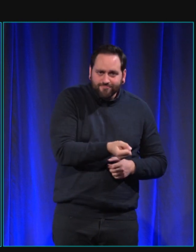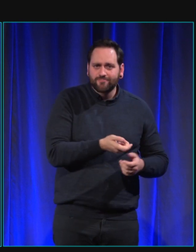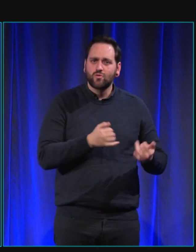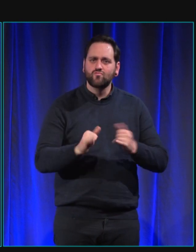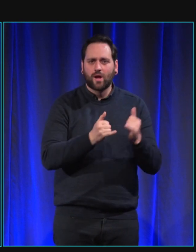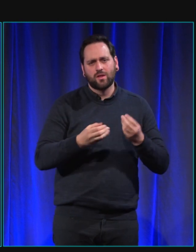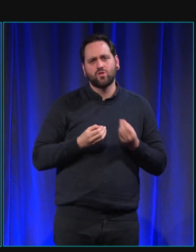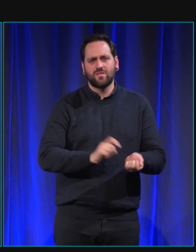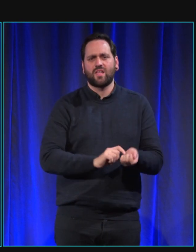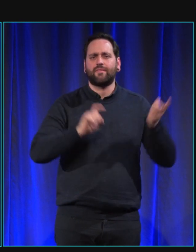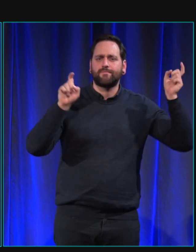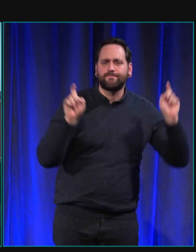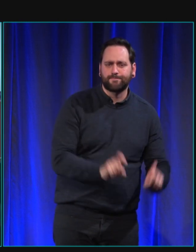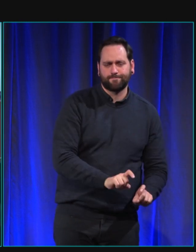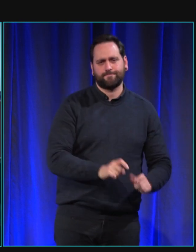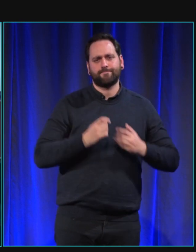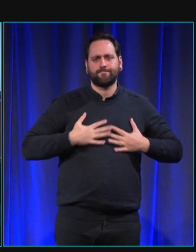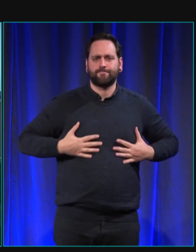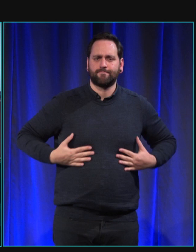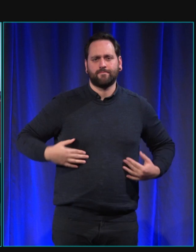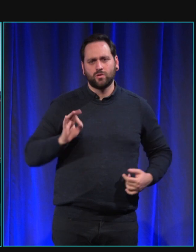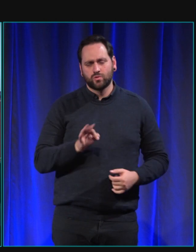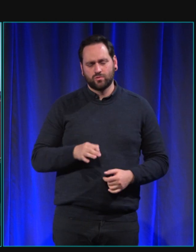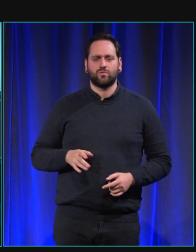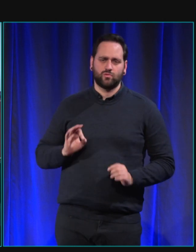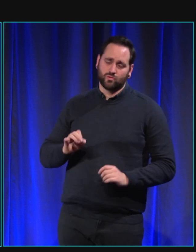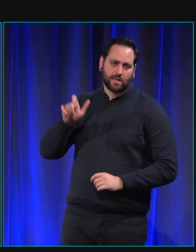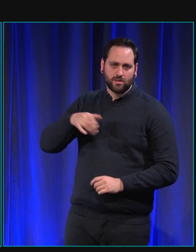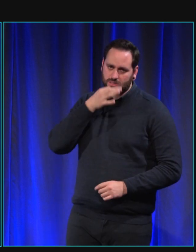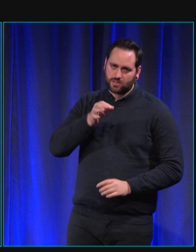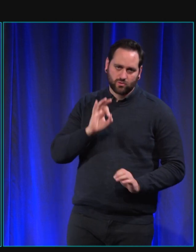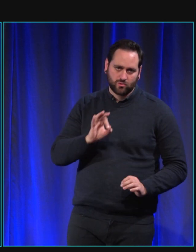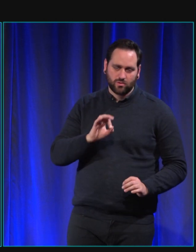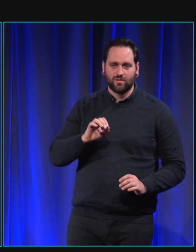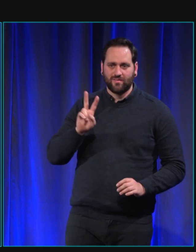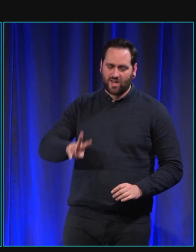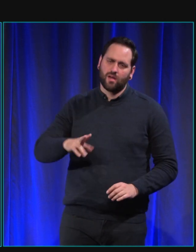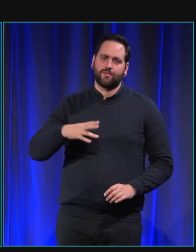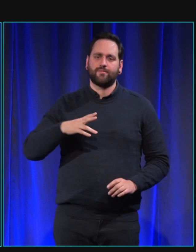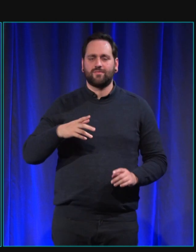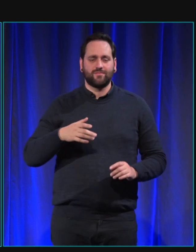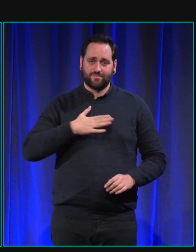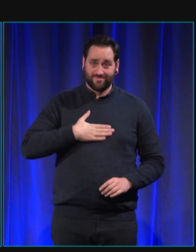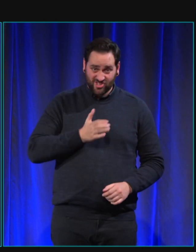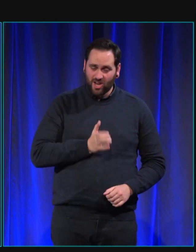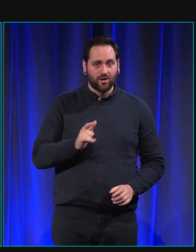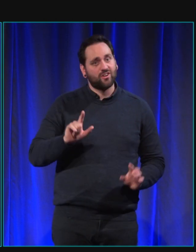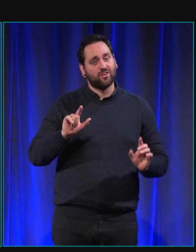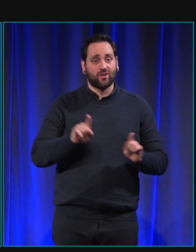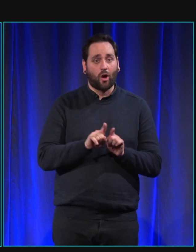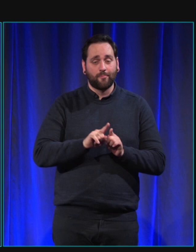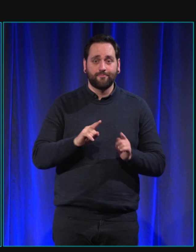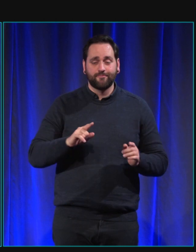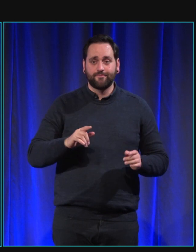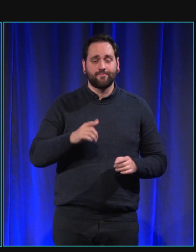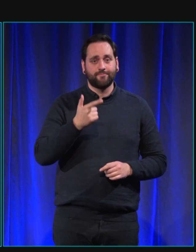disait madame comportementaliste tout à l'heure on a un chien qui a deux visages il y a le chien avec qui on travaille avec qui des